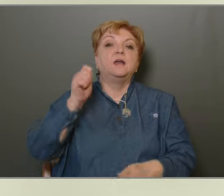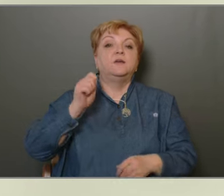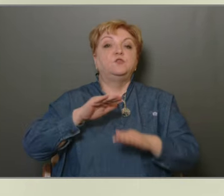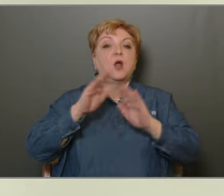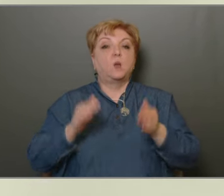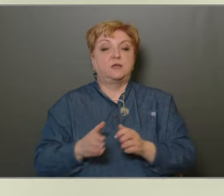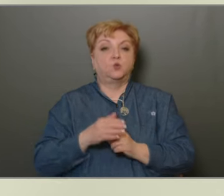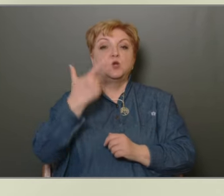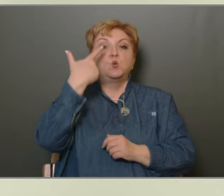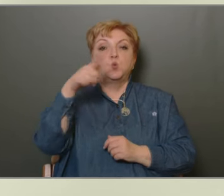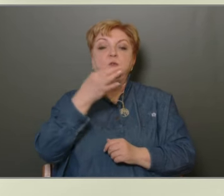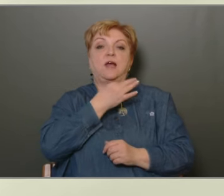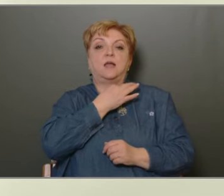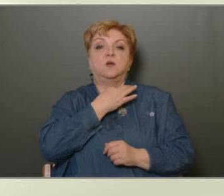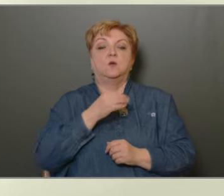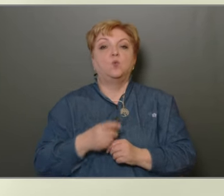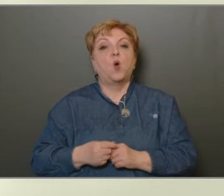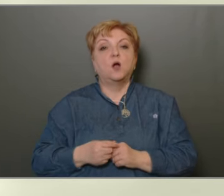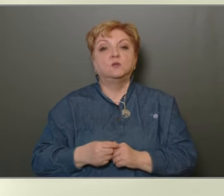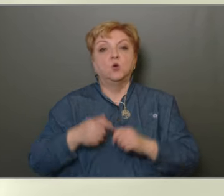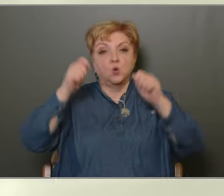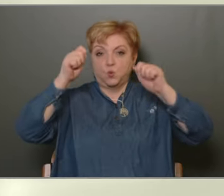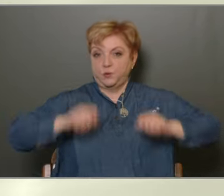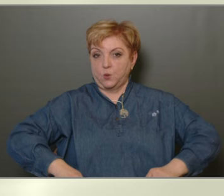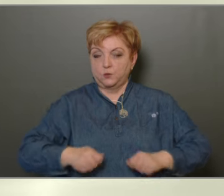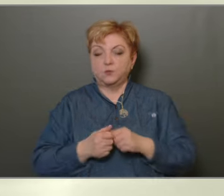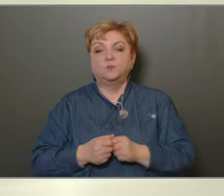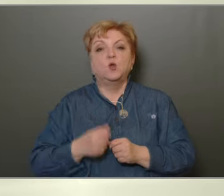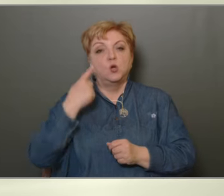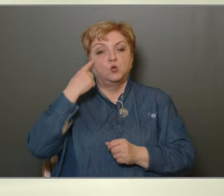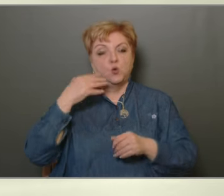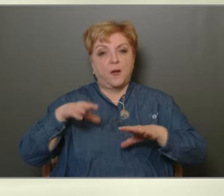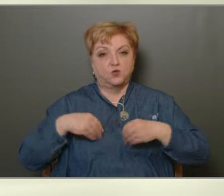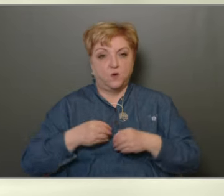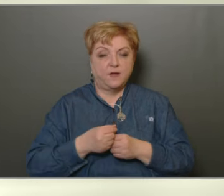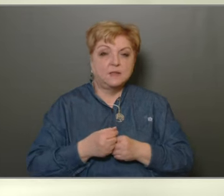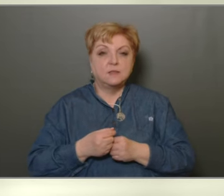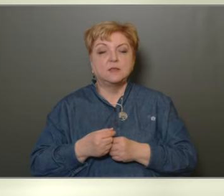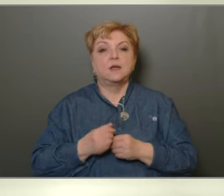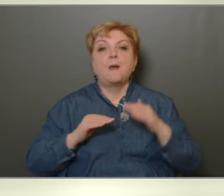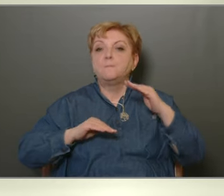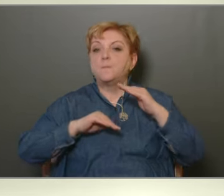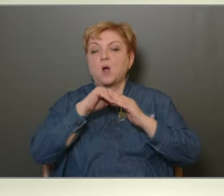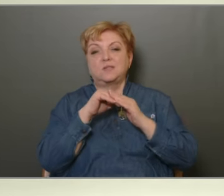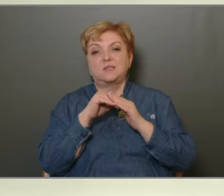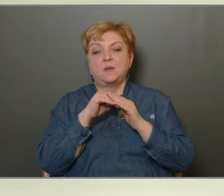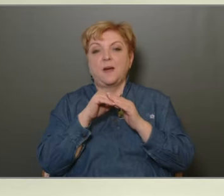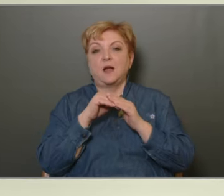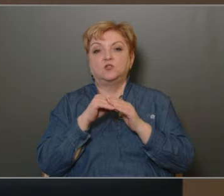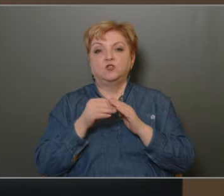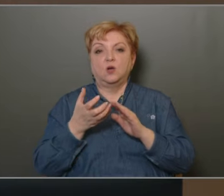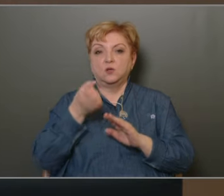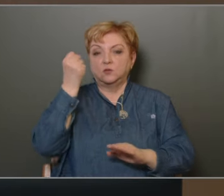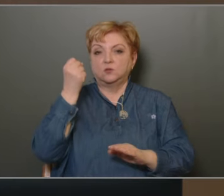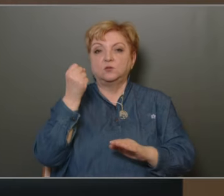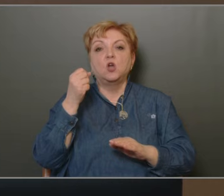Képviselőtestület, 20 egyhangúan úgy dönt, hogy tudomásul veszélye. A maximálisan felvehető